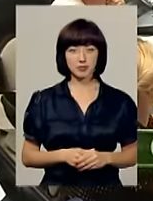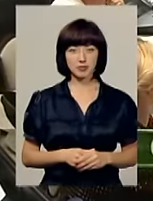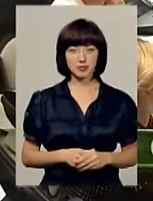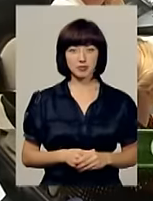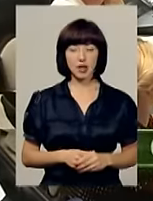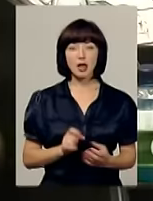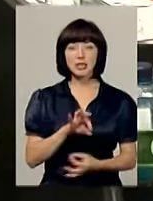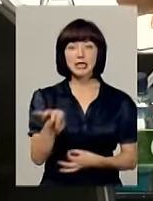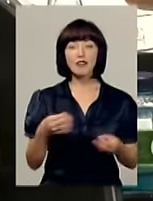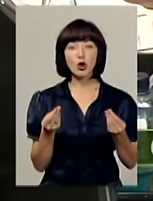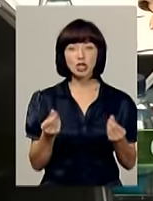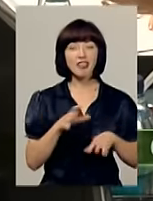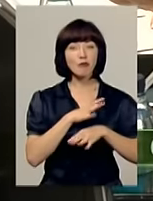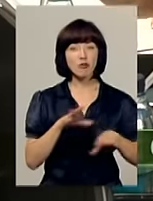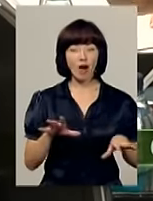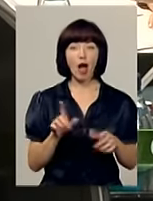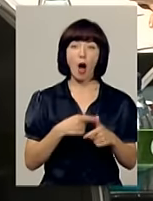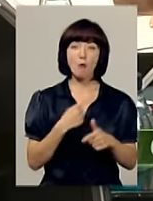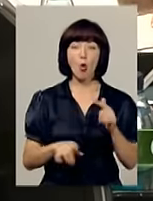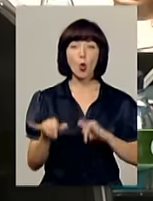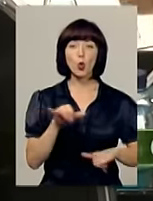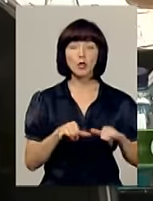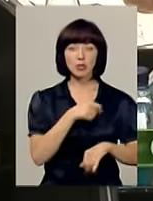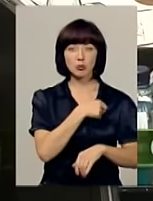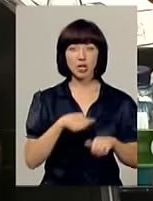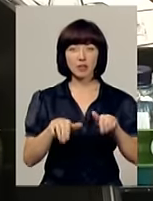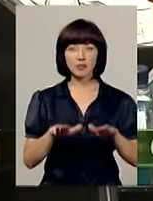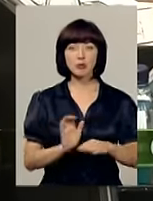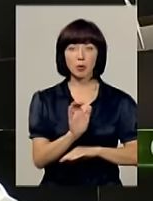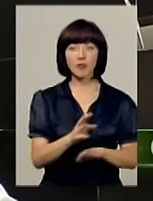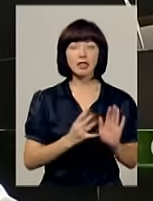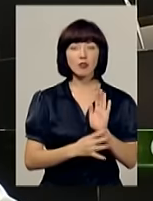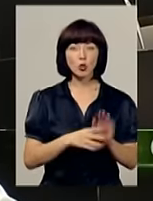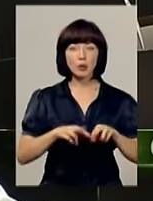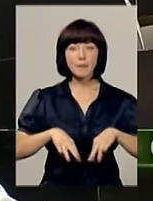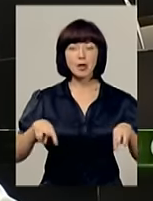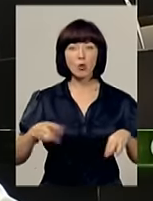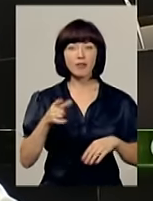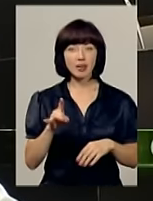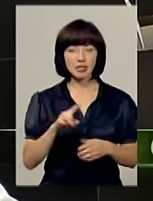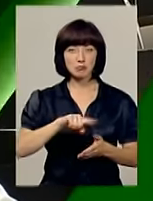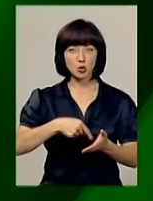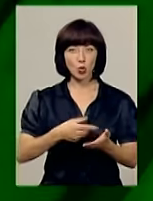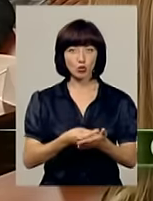Зайвих грошей не буває, а Бокуди і міські обранці вирішили спрямувати 90 мільйонів гривень з міського бюджету.